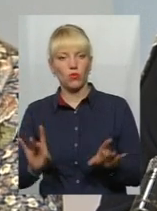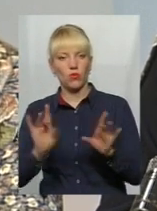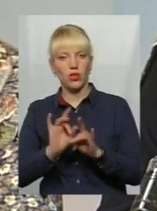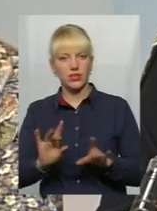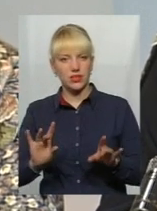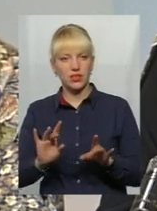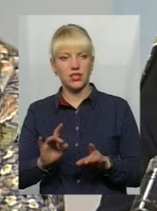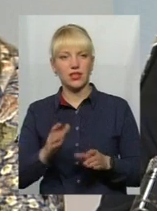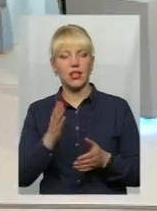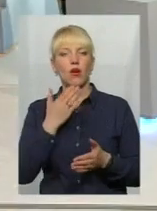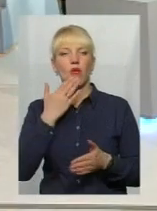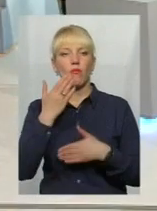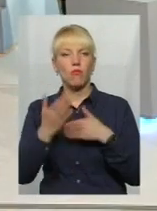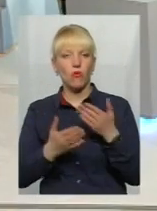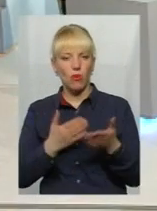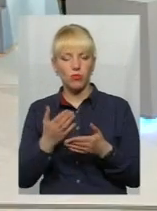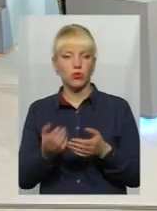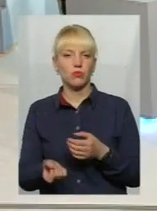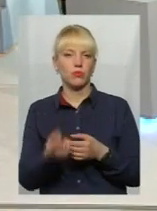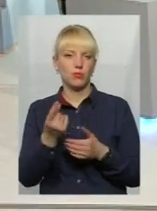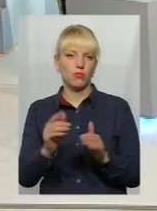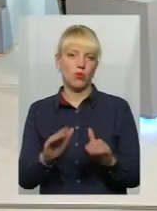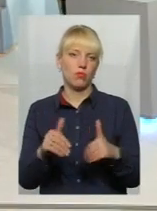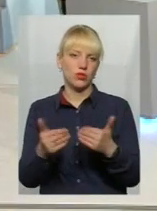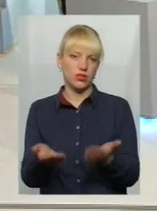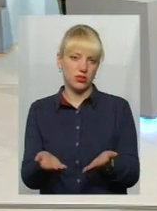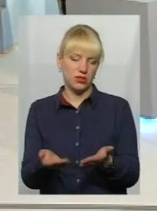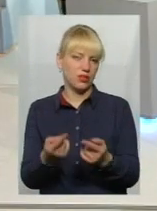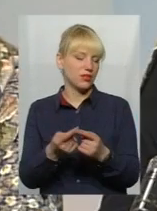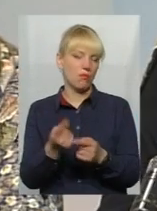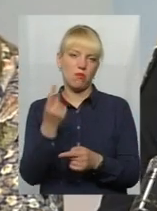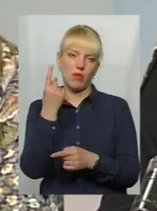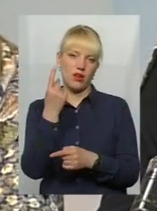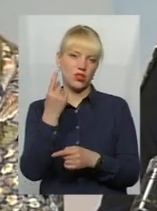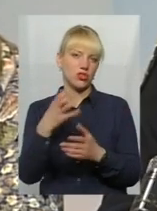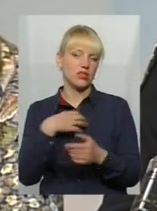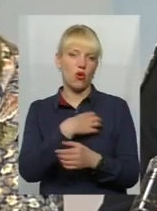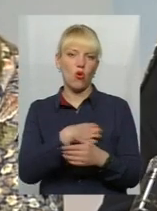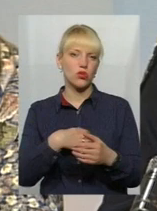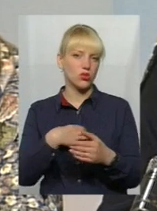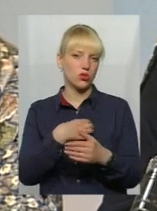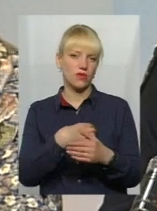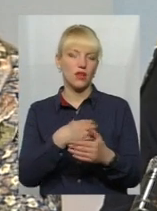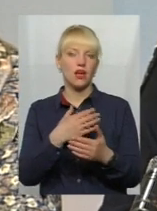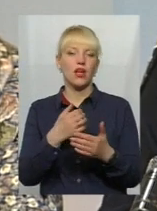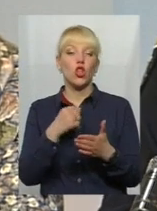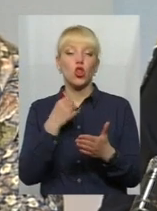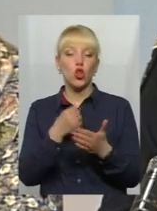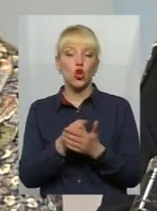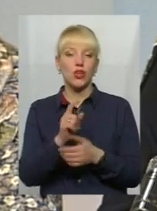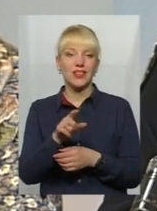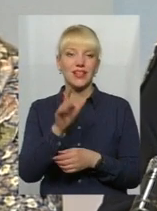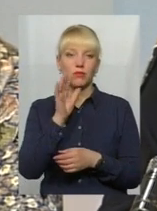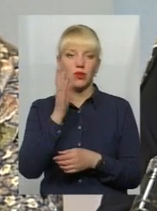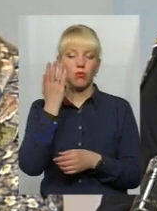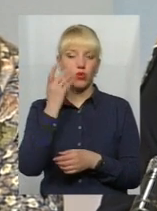що попит породжує пропозицію. Це перше, однозначно. Це є основна причина. Якщо до тих пір, поки люди будуть